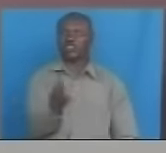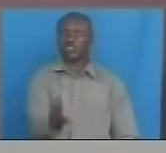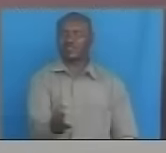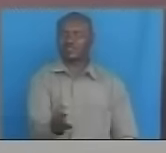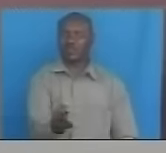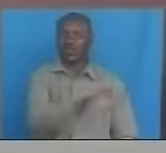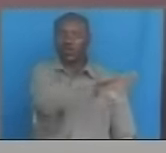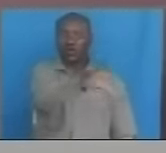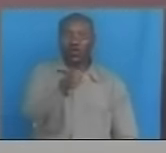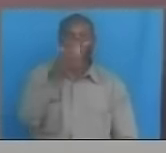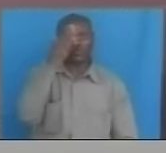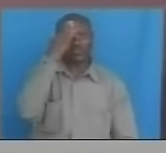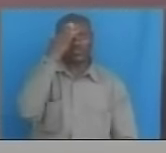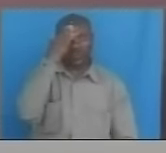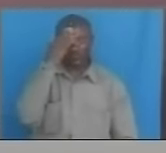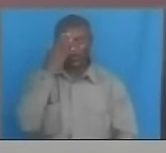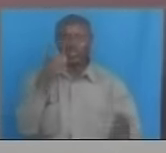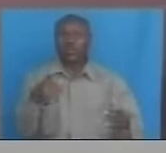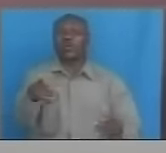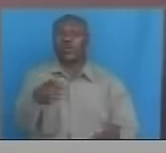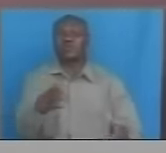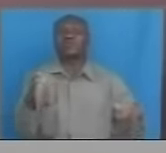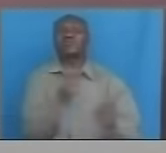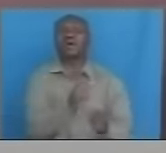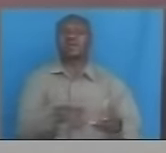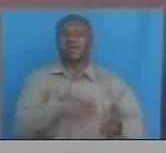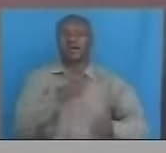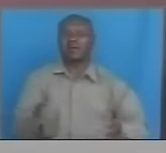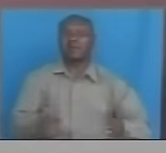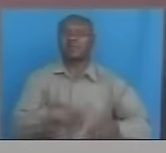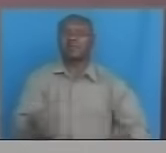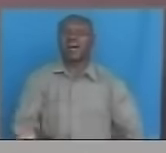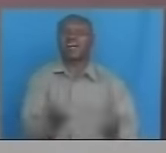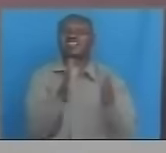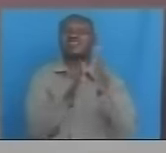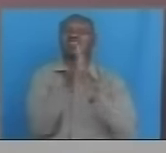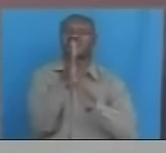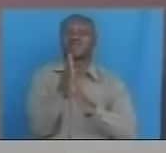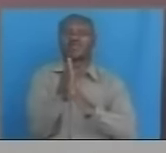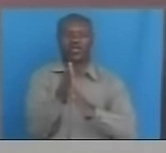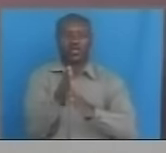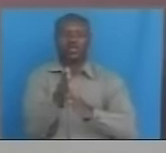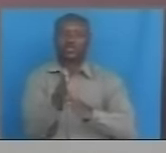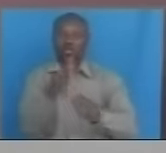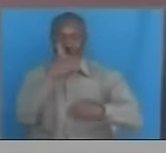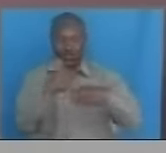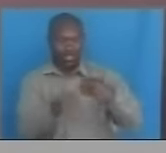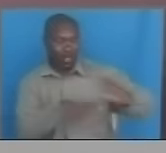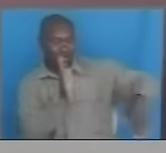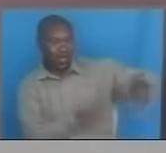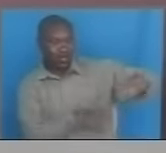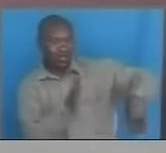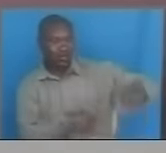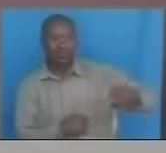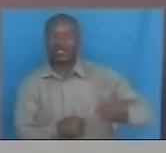tunazolipa ni kwa jiri ya kujiretea maendeleo endelevu Tujenge utamaduni wakupenda inchietu kwa kulipa kodi